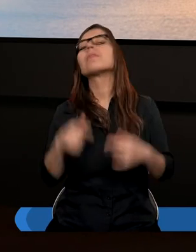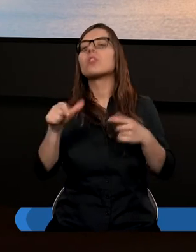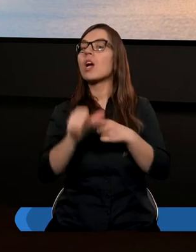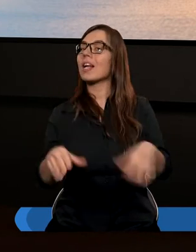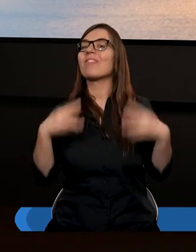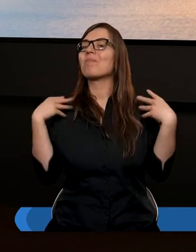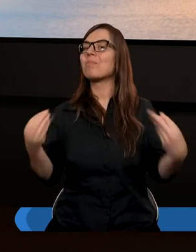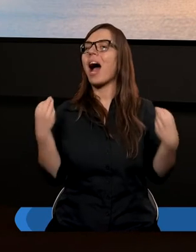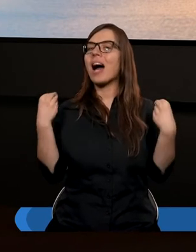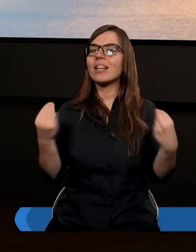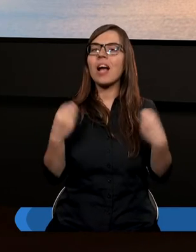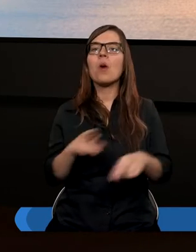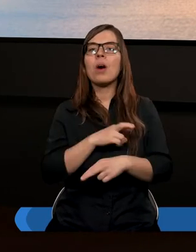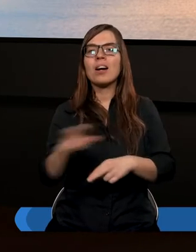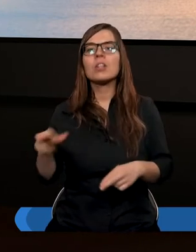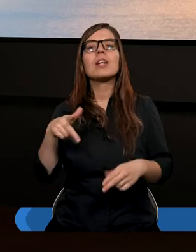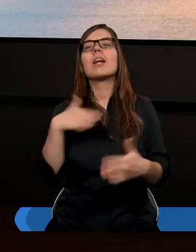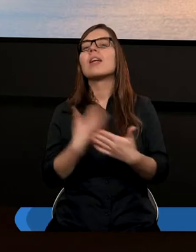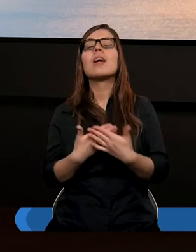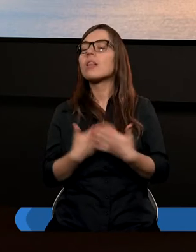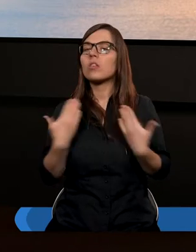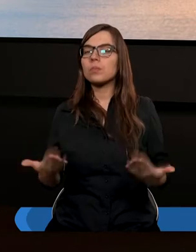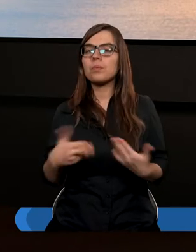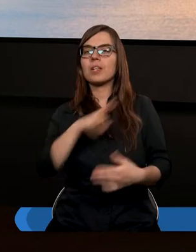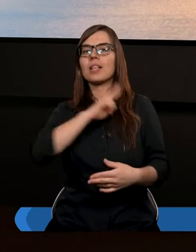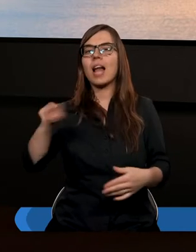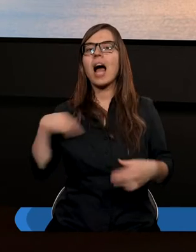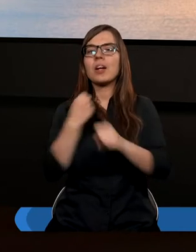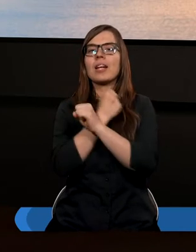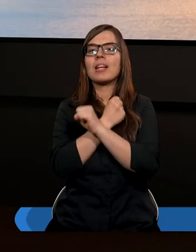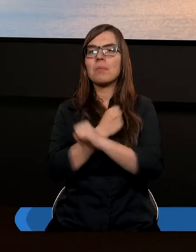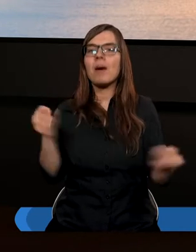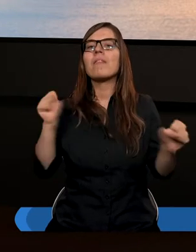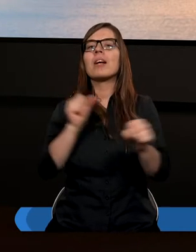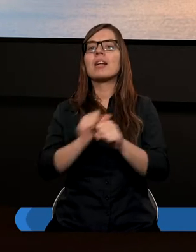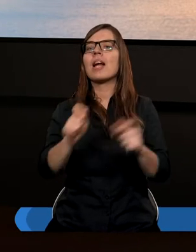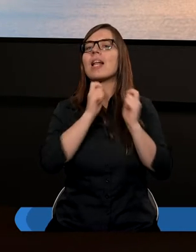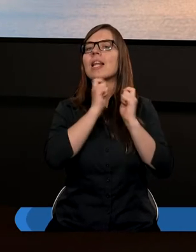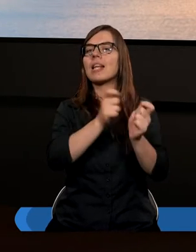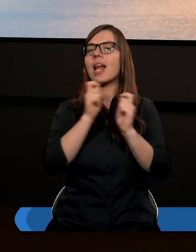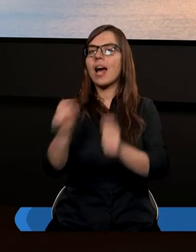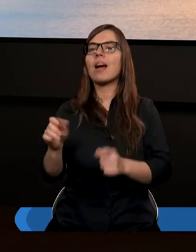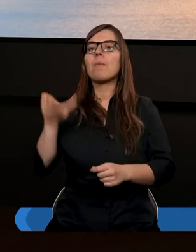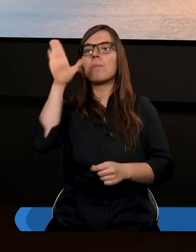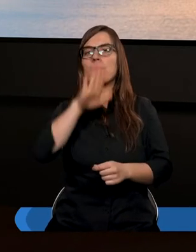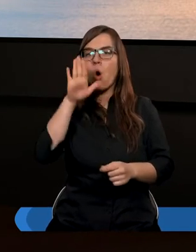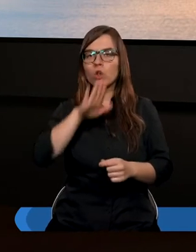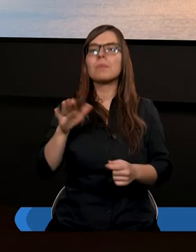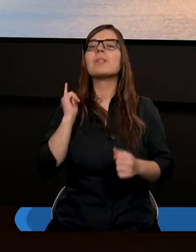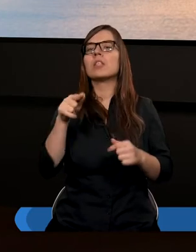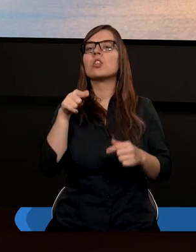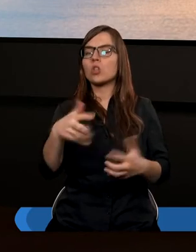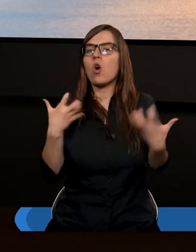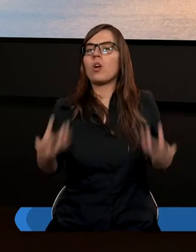Jest to wspaniała rzecz, dlatego że nasze zbawienie jest darem Bożym.